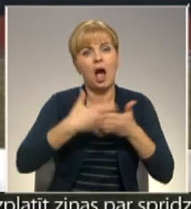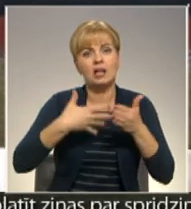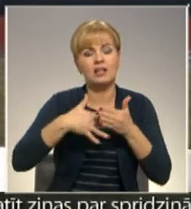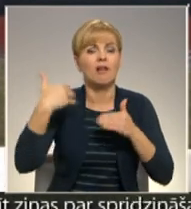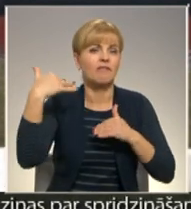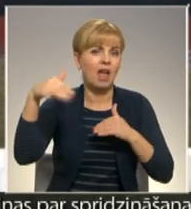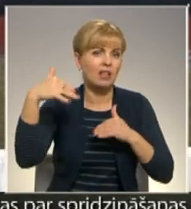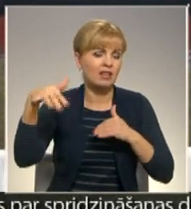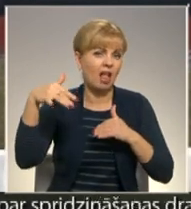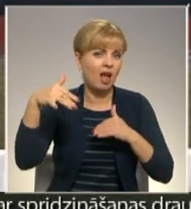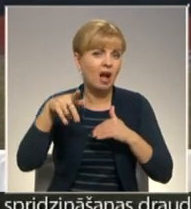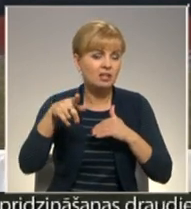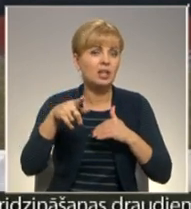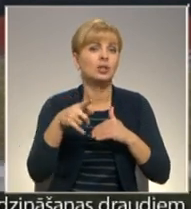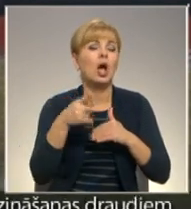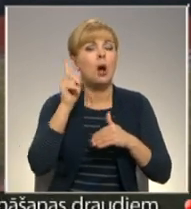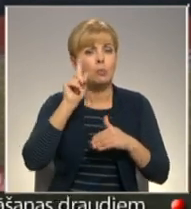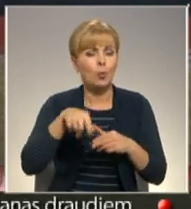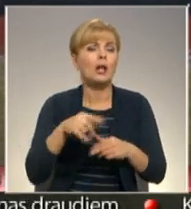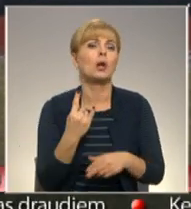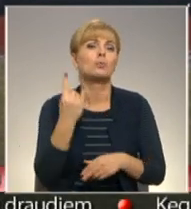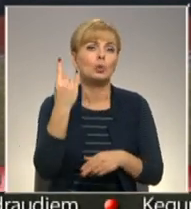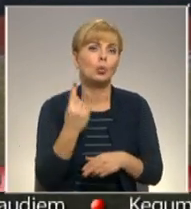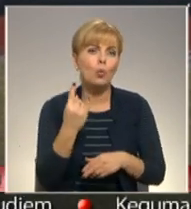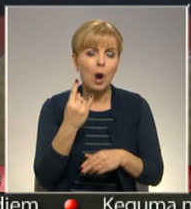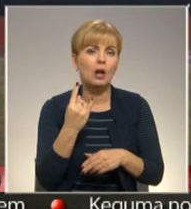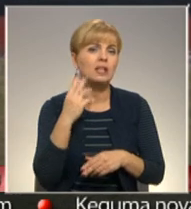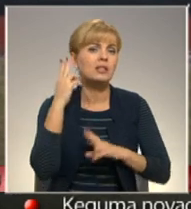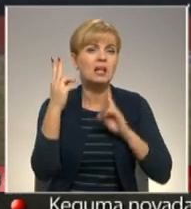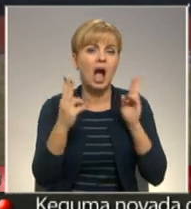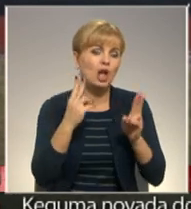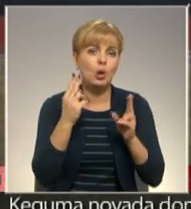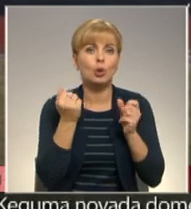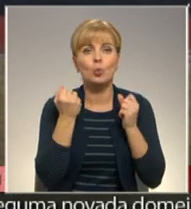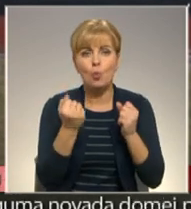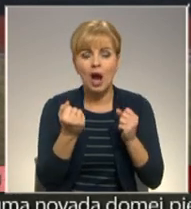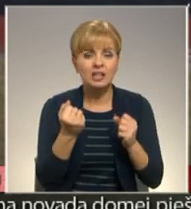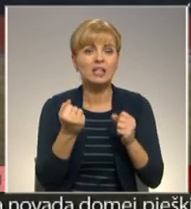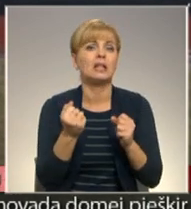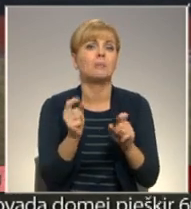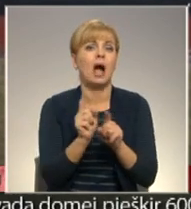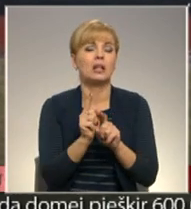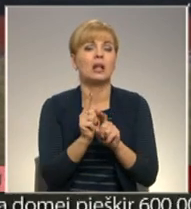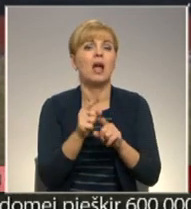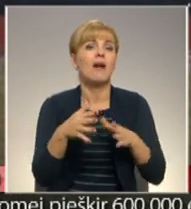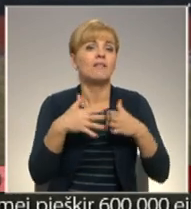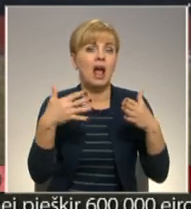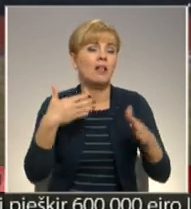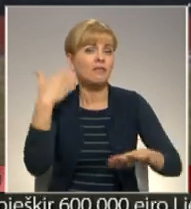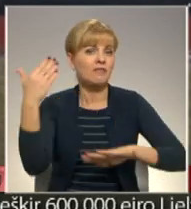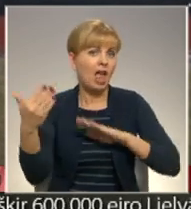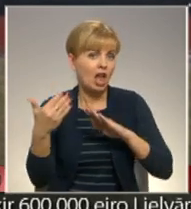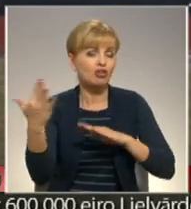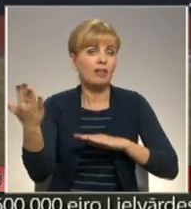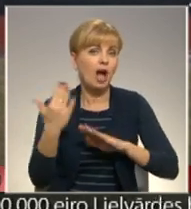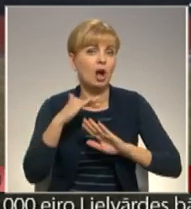pienākās, otrām kārtām logi ar gan skaņas noturību. Ne tikai tātad skaņa, te ir arī diezgan liels vējuši no jūras,